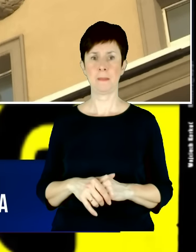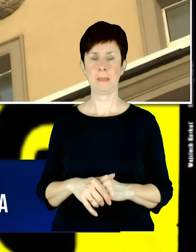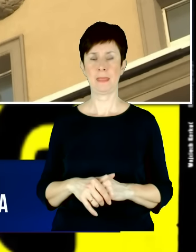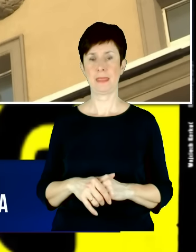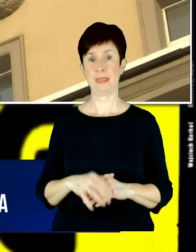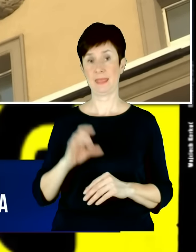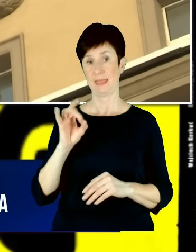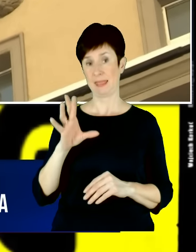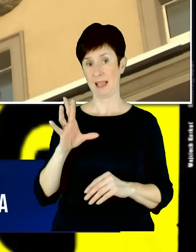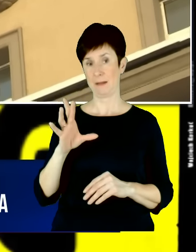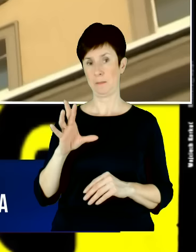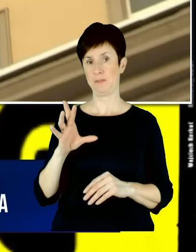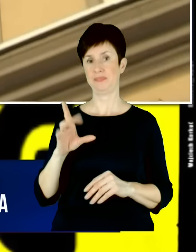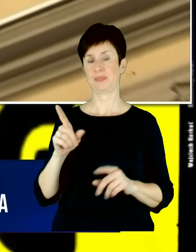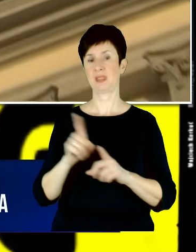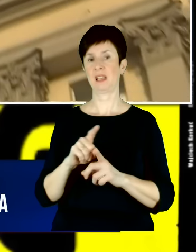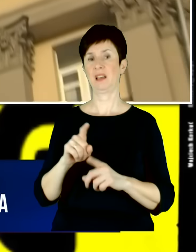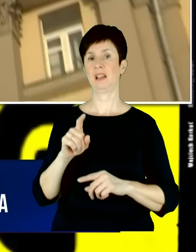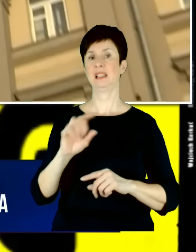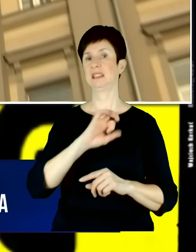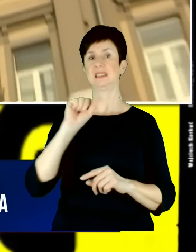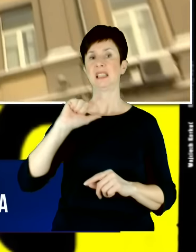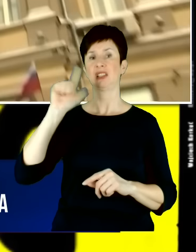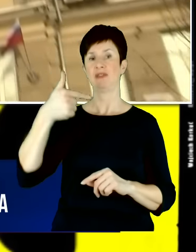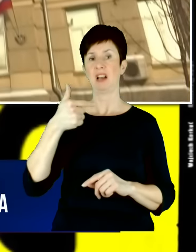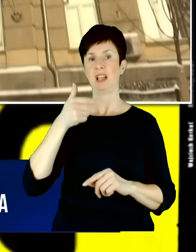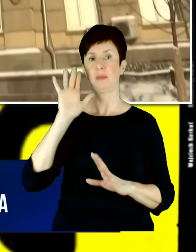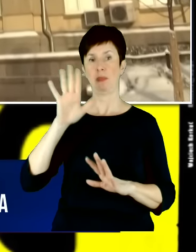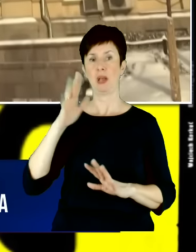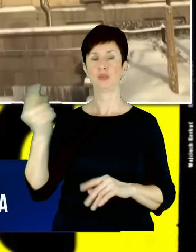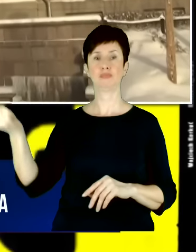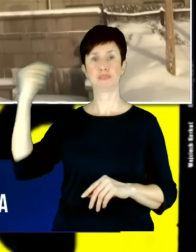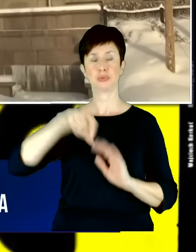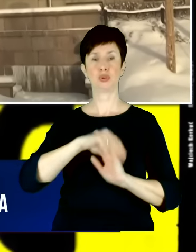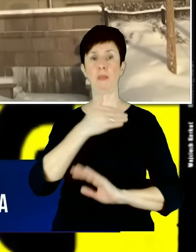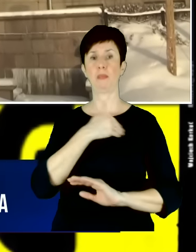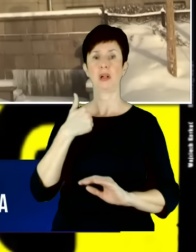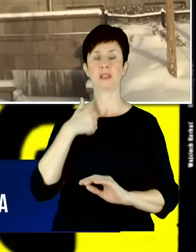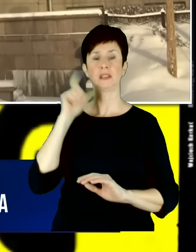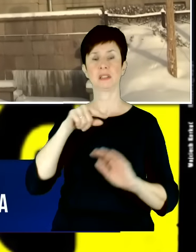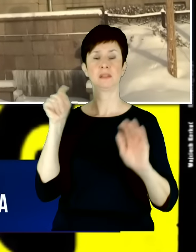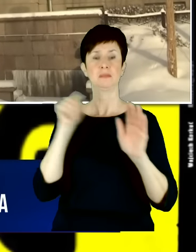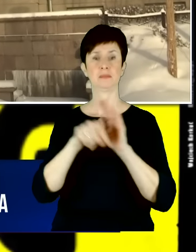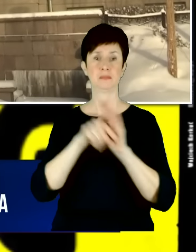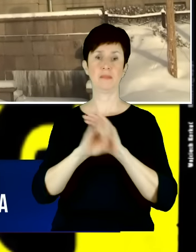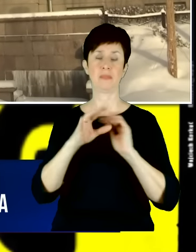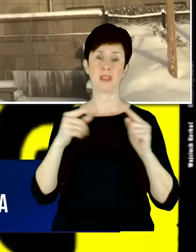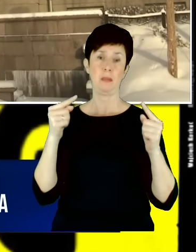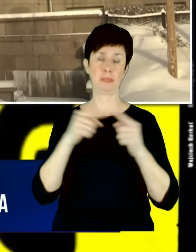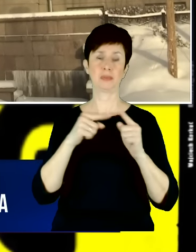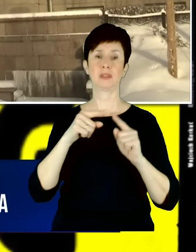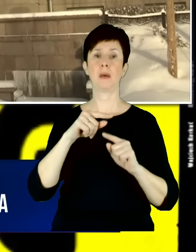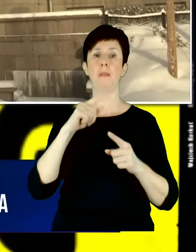milionów migrantów, którzy już za dwa lata mają przyjechać do Polski zgodnie z polityką europejską, zgodnie z tymi